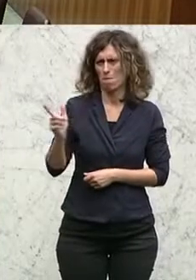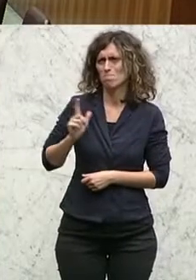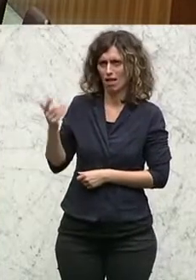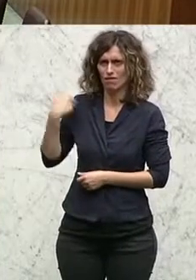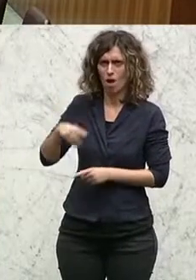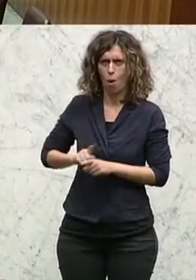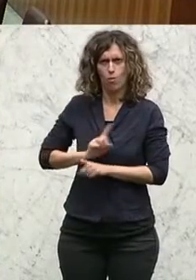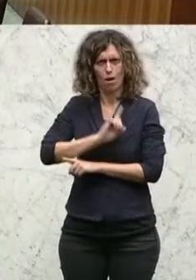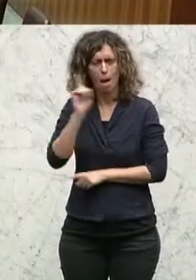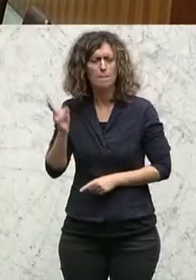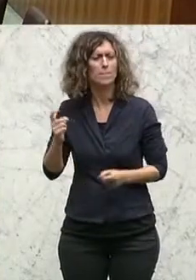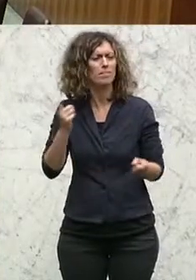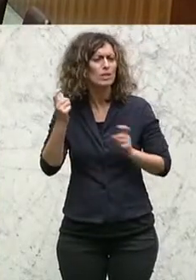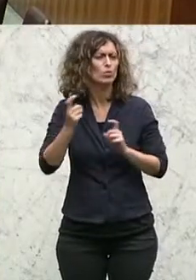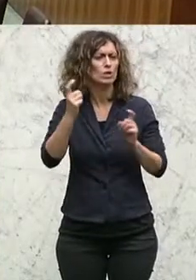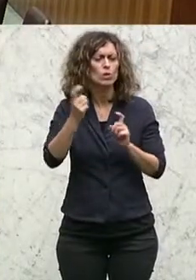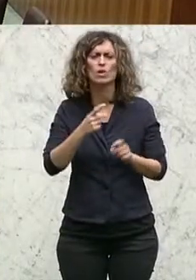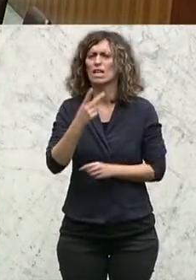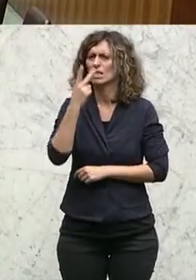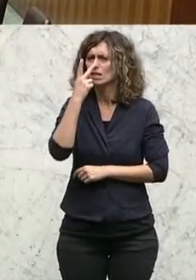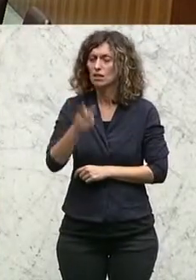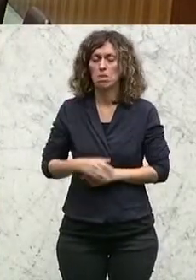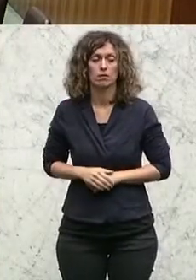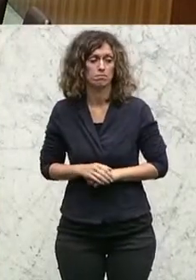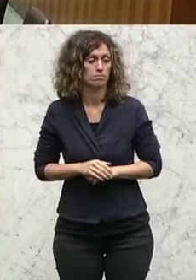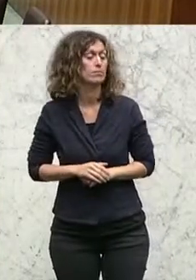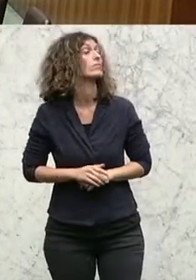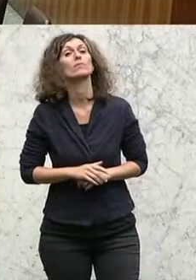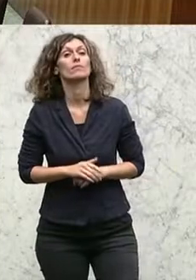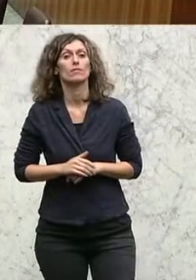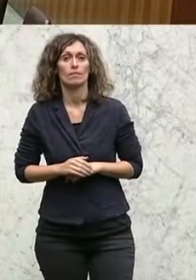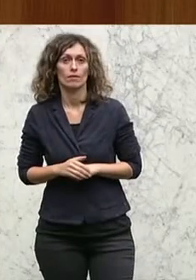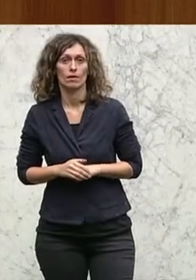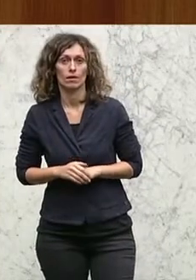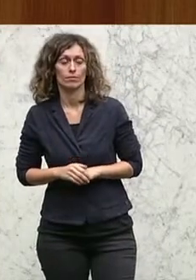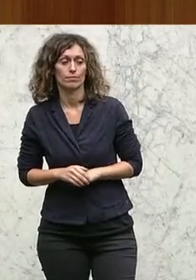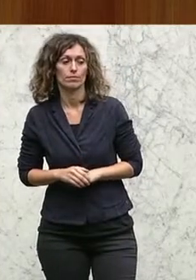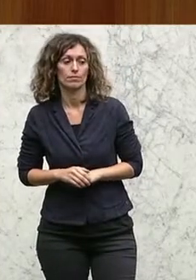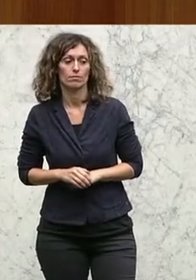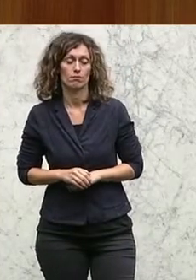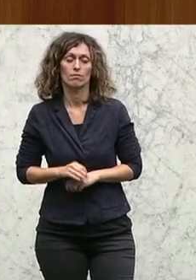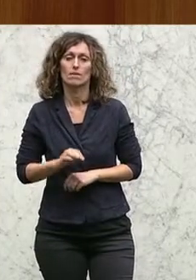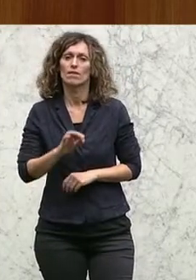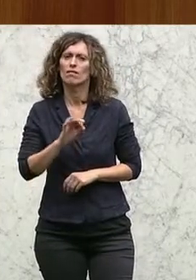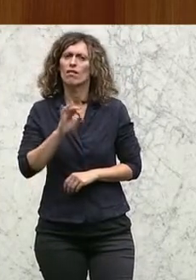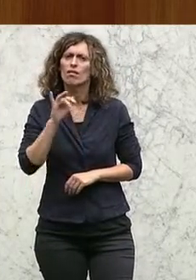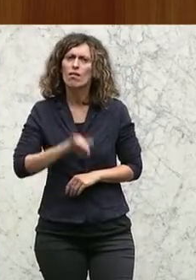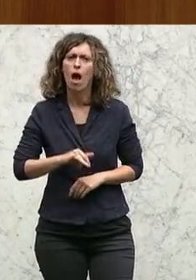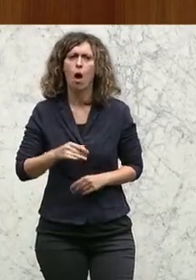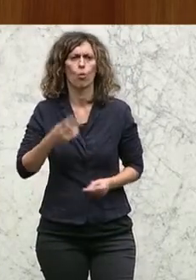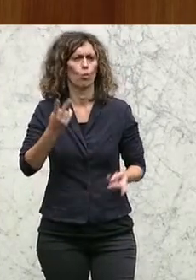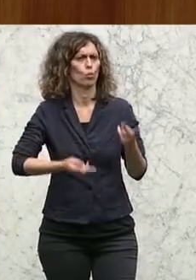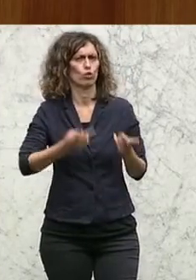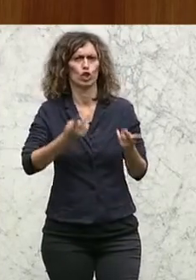haben. Und es ist dabei festzustellen, dass es sehr, sehr unterschiedliche